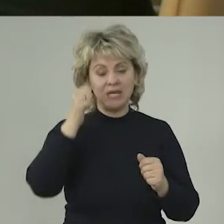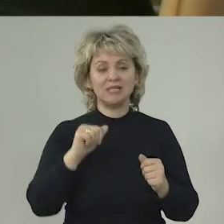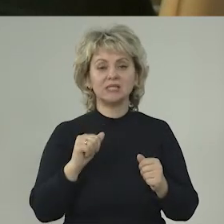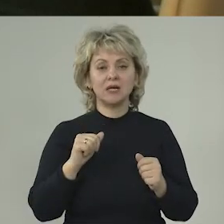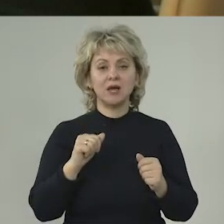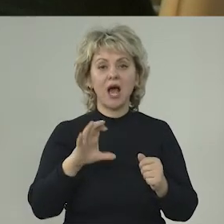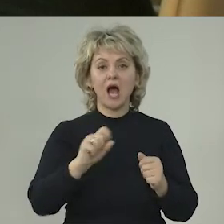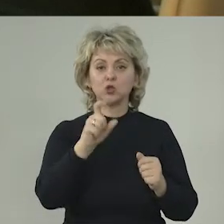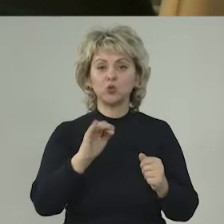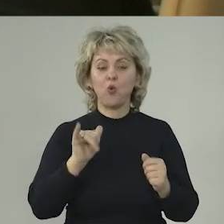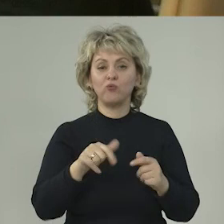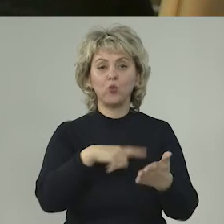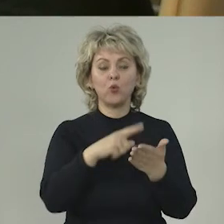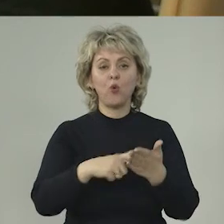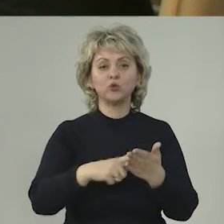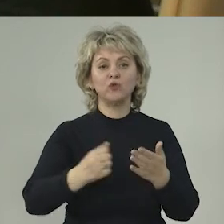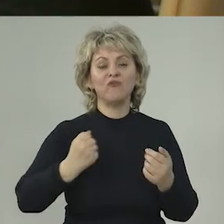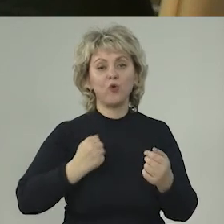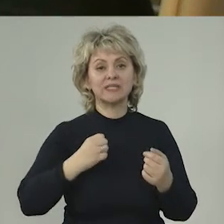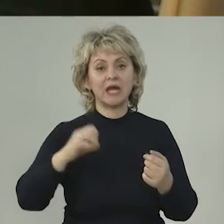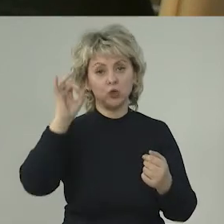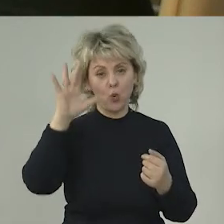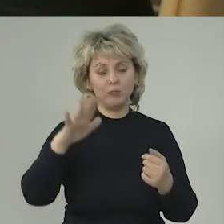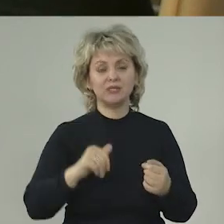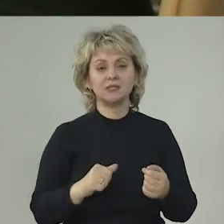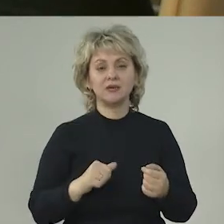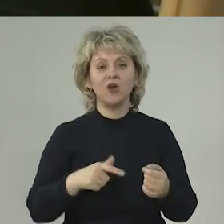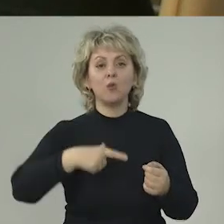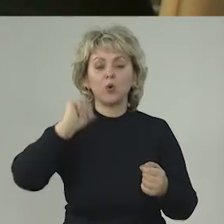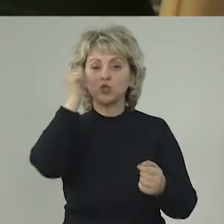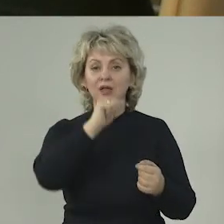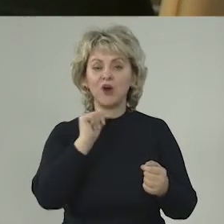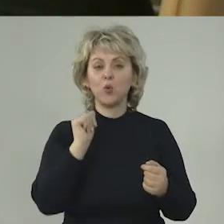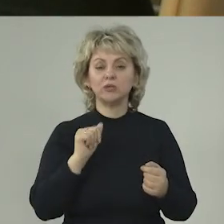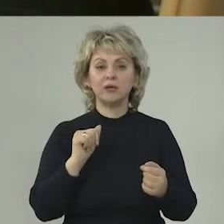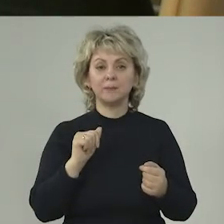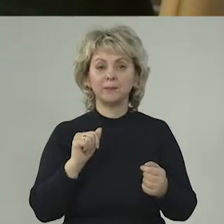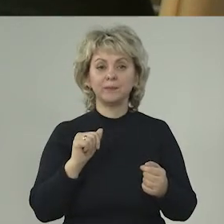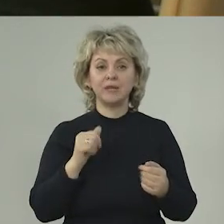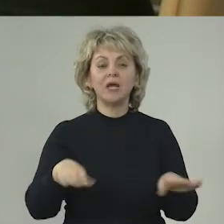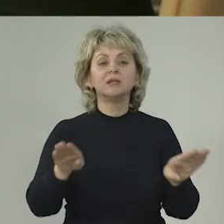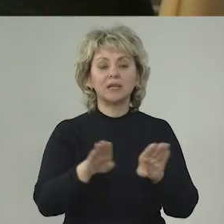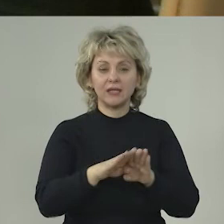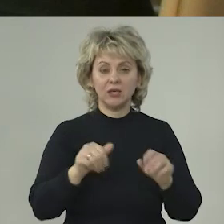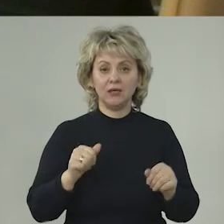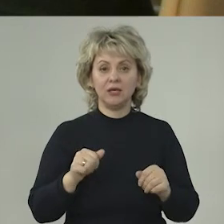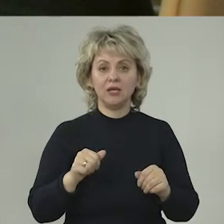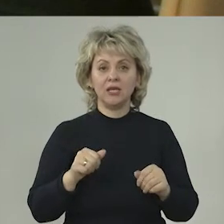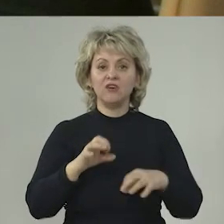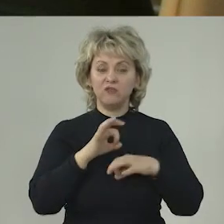Азову как городу воинской доблести. С прошлого года такие